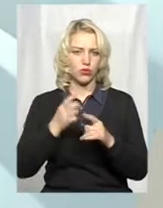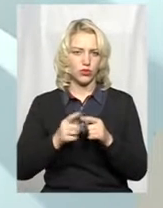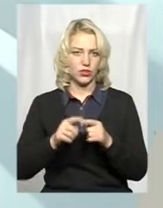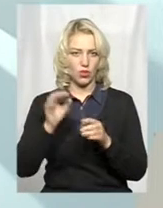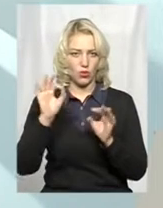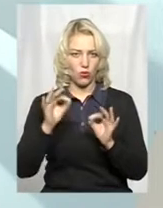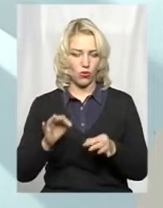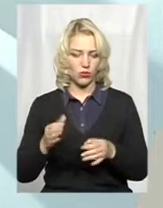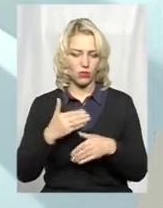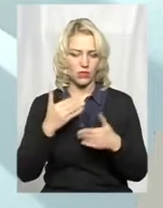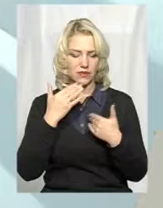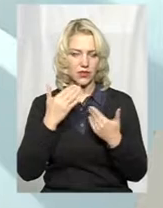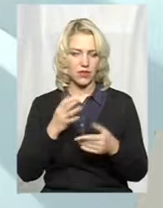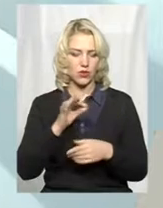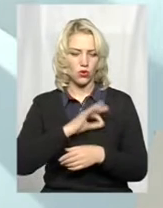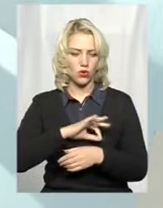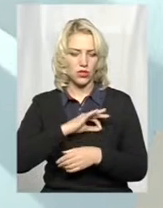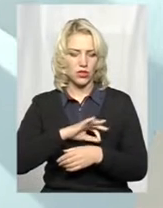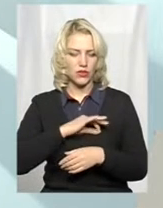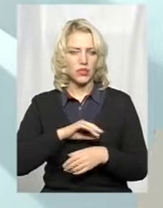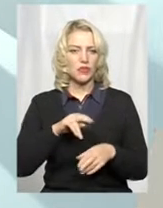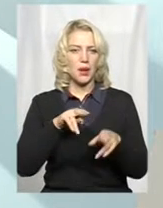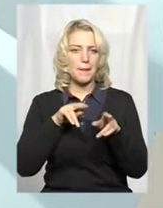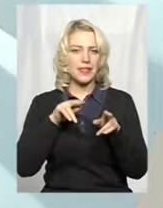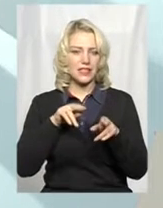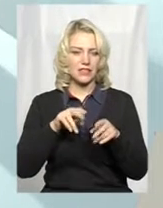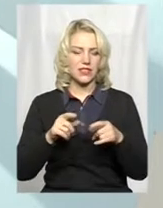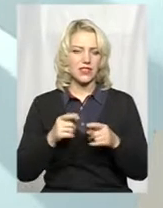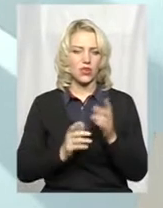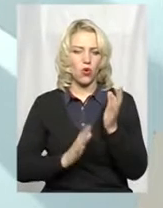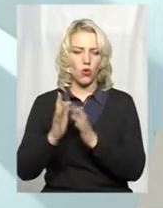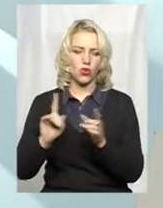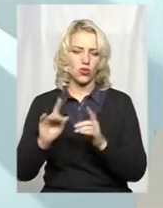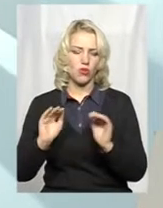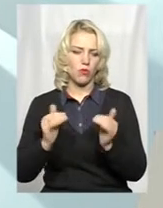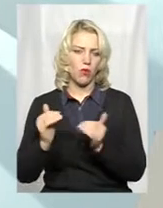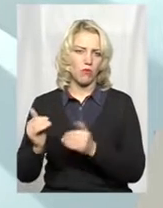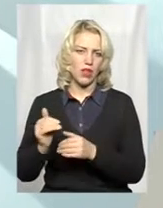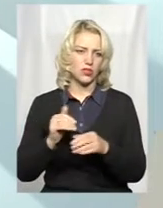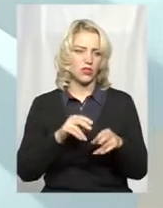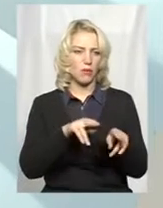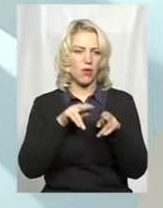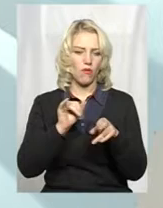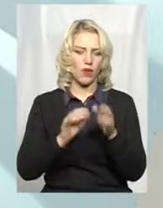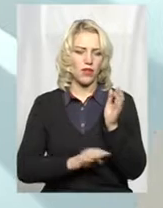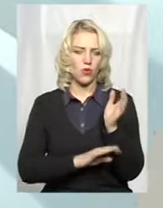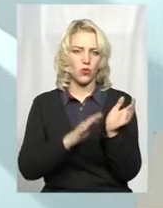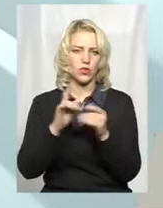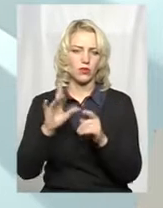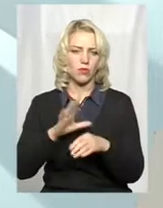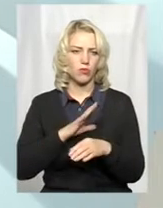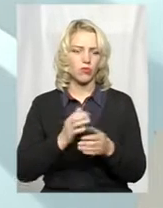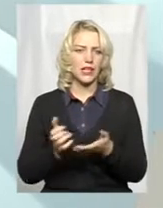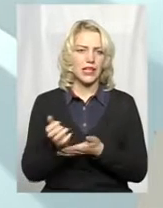ми зверталися до користувачів мисливських угідь, щоб максимально обмежили полювання в лісових масівах, тому що був масовий збір